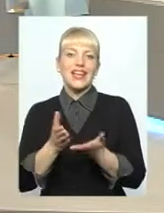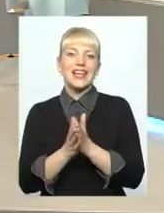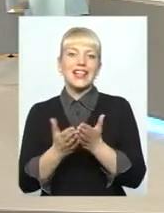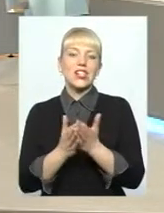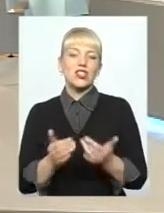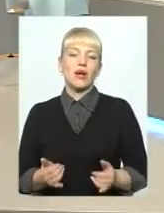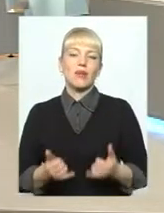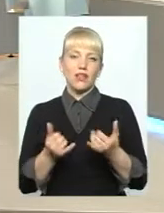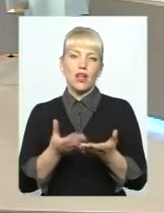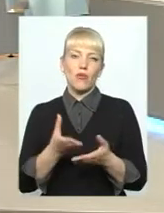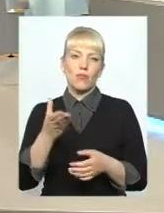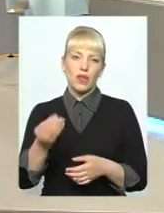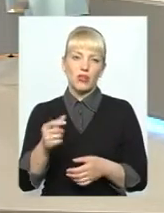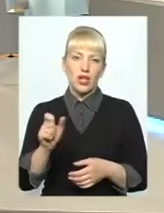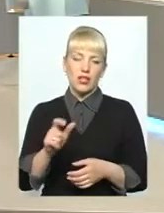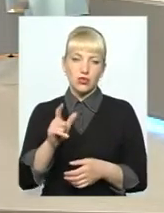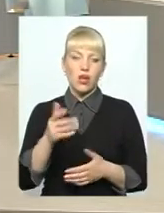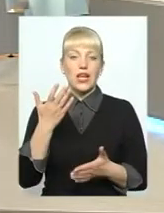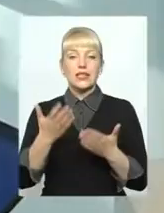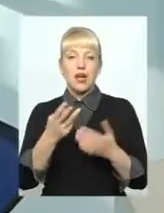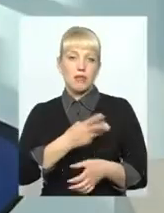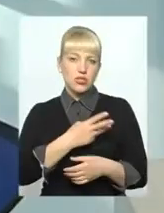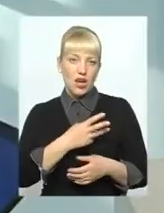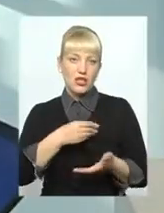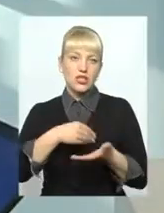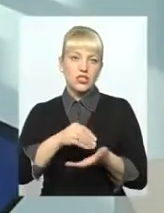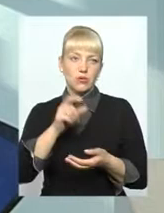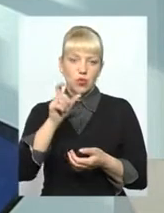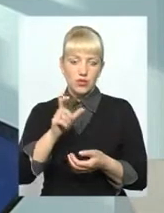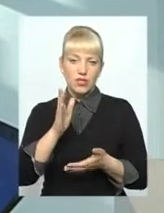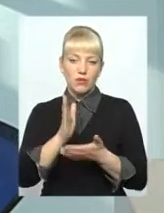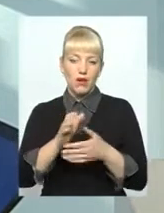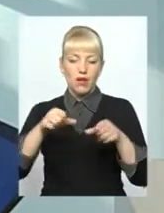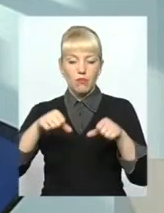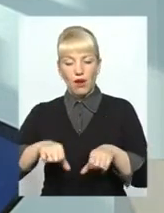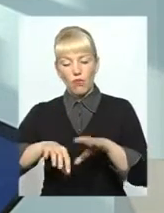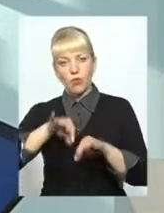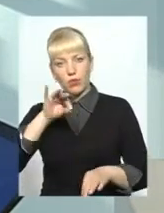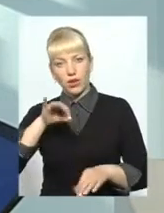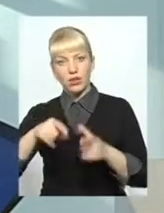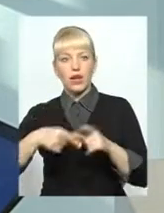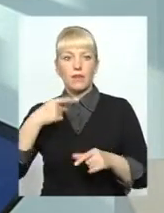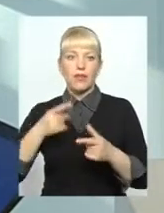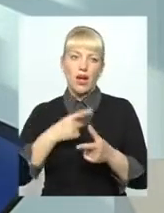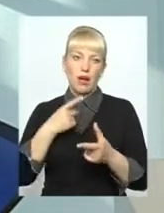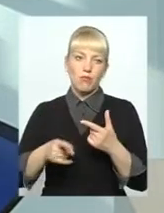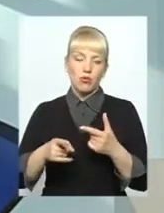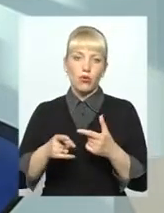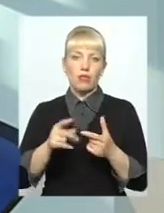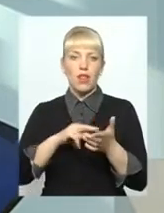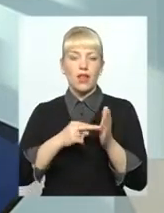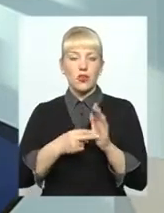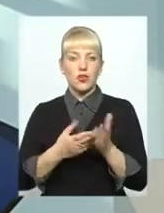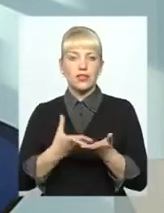постачання газу? Так, за бажанням споживач має право вибирати. Або він планує